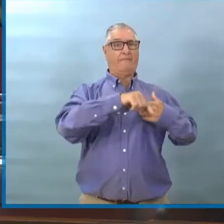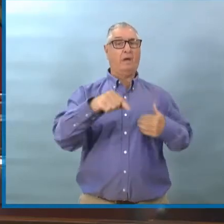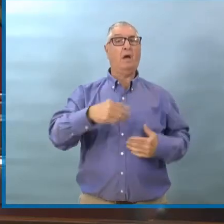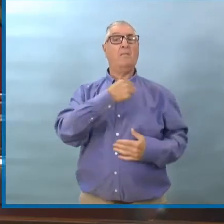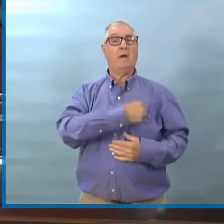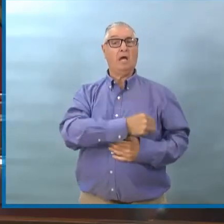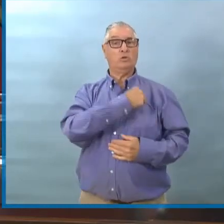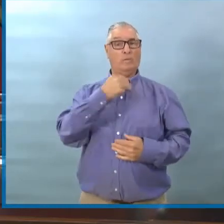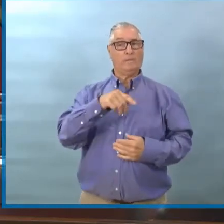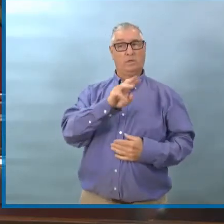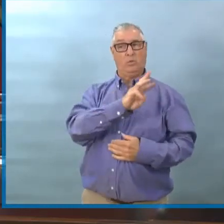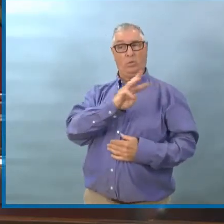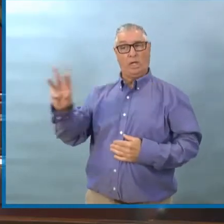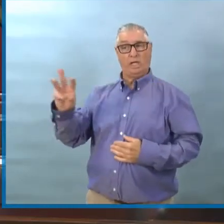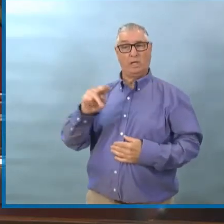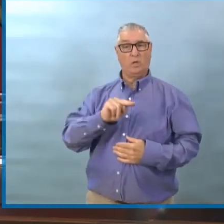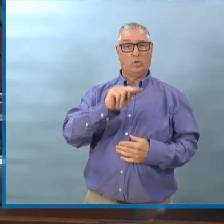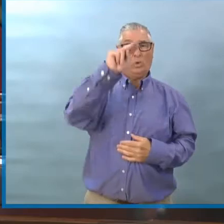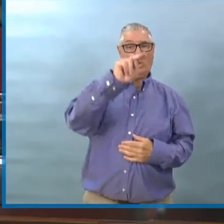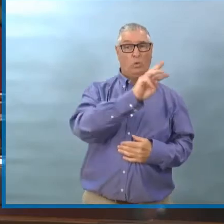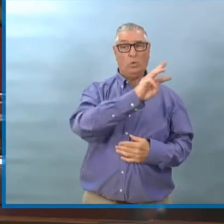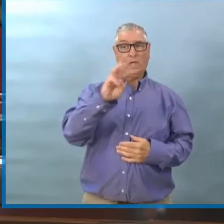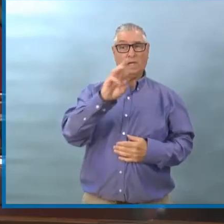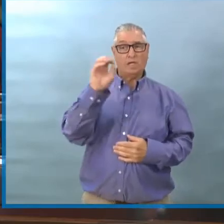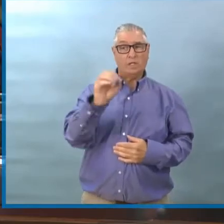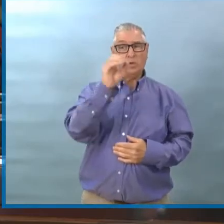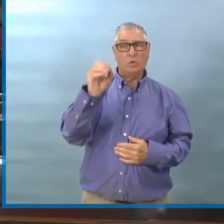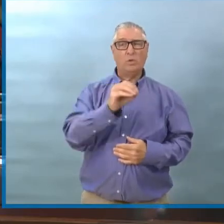Oui, donc on n pas encore de détails